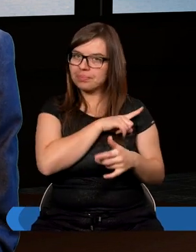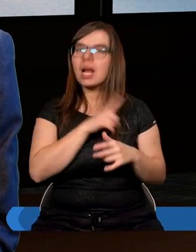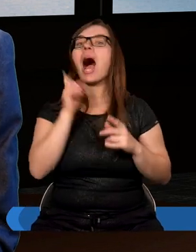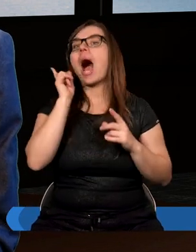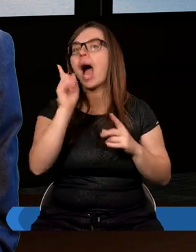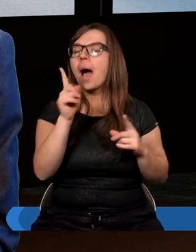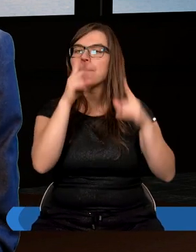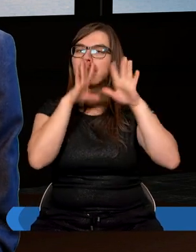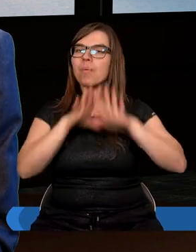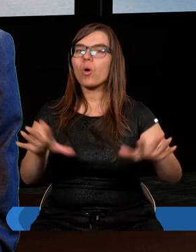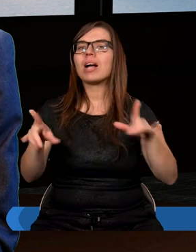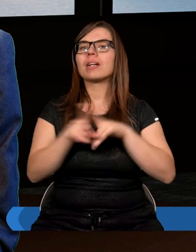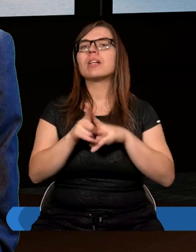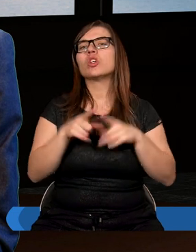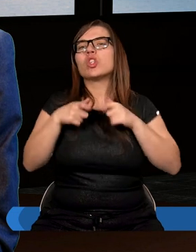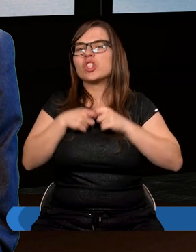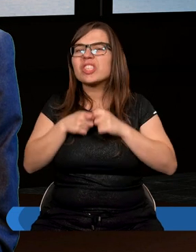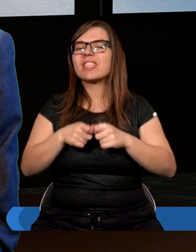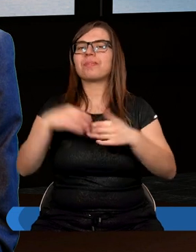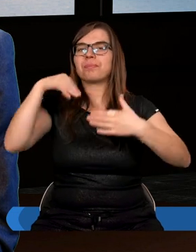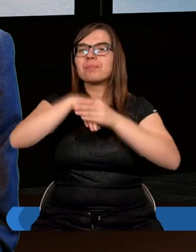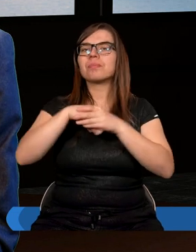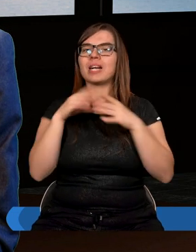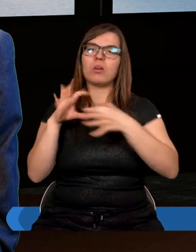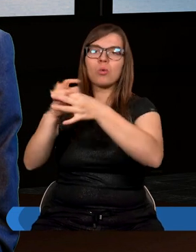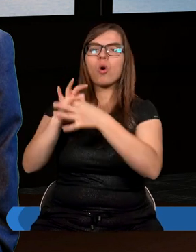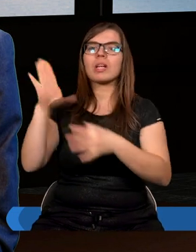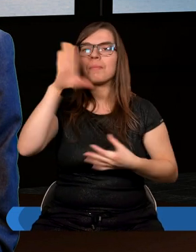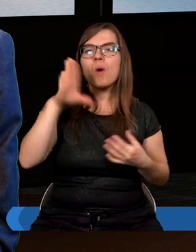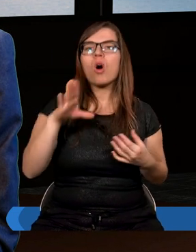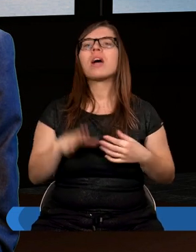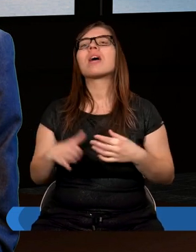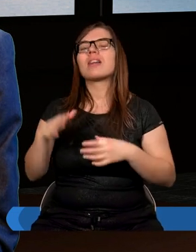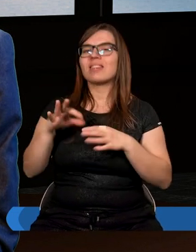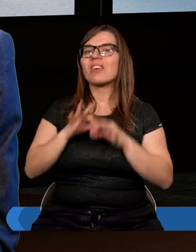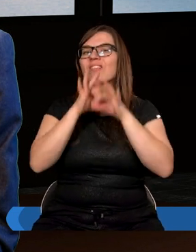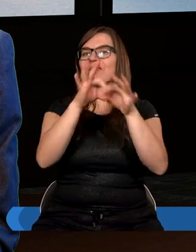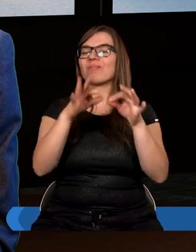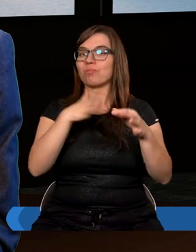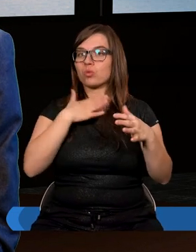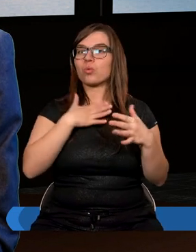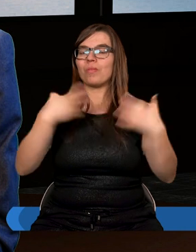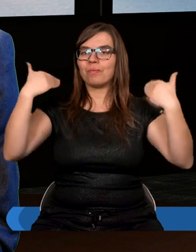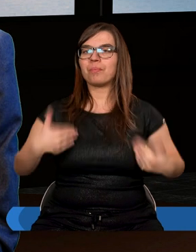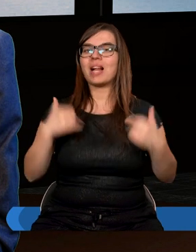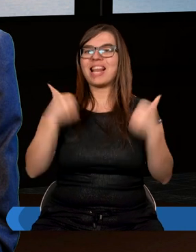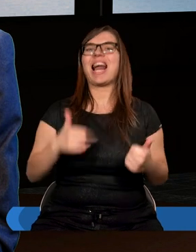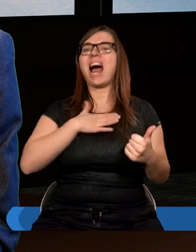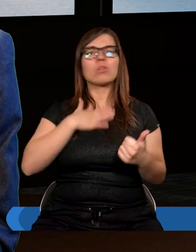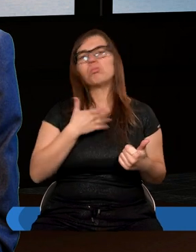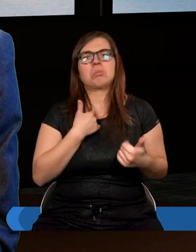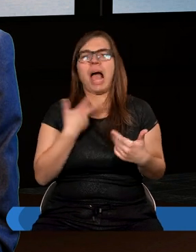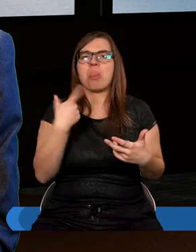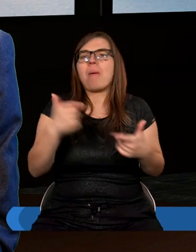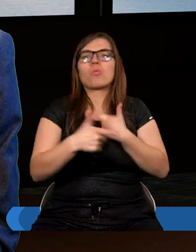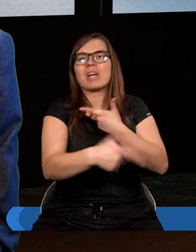że mając ścisłą relację z Panem Bogiem, Pan Bóg doprowadza nas do takiego stanu, kiedy my faktycznie tego nie robimy. I